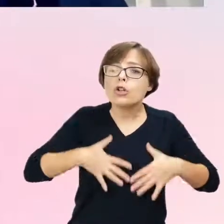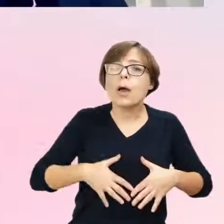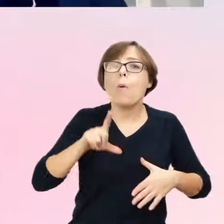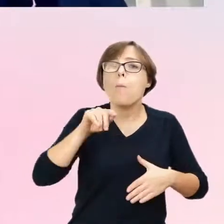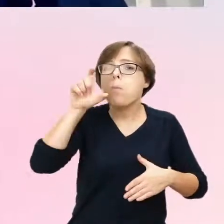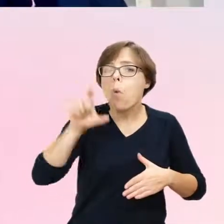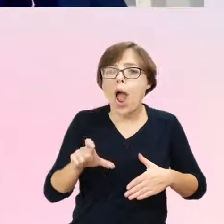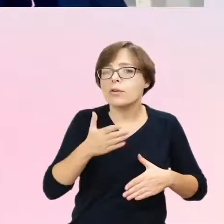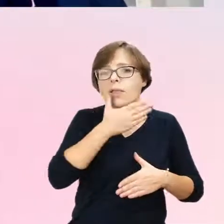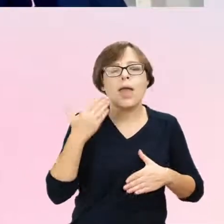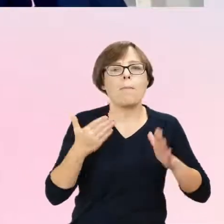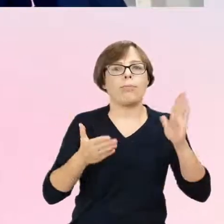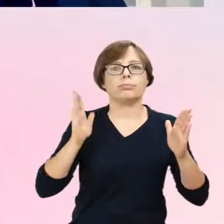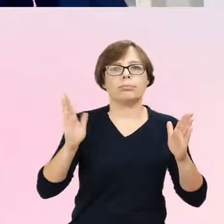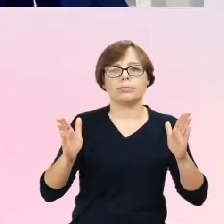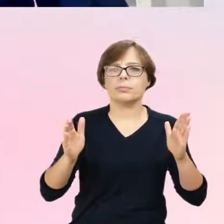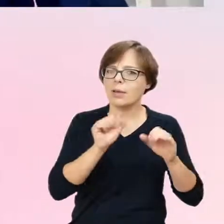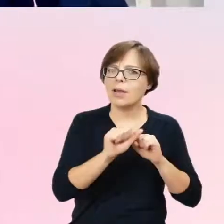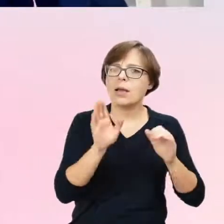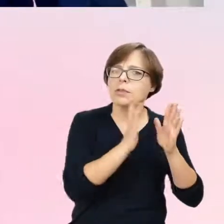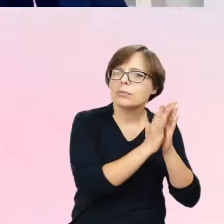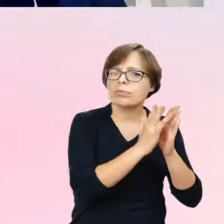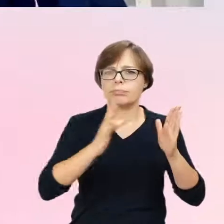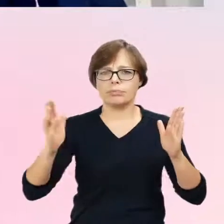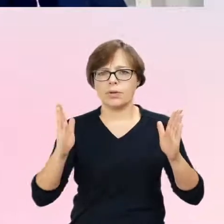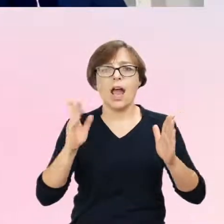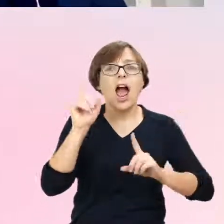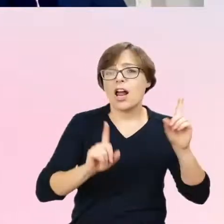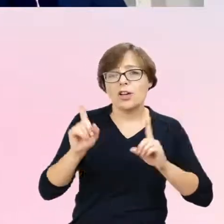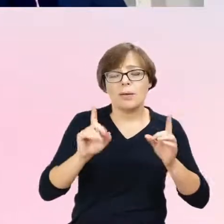często definiowanych poza dualizmem płci męskiej i żeńskiej.